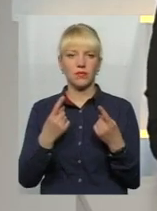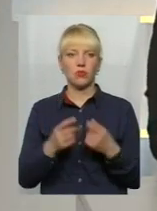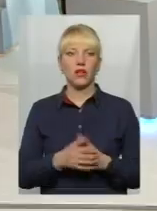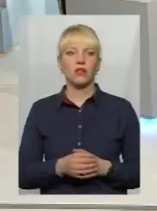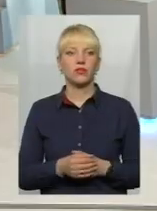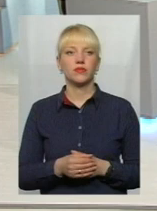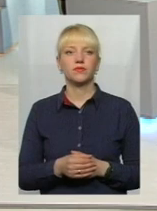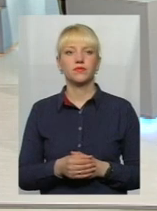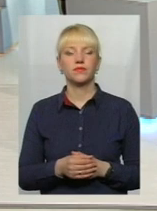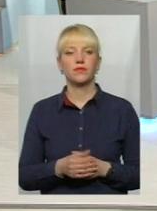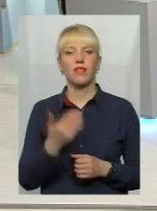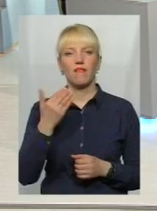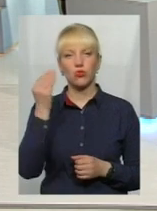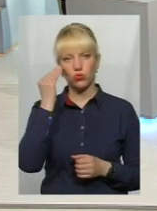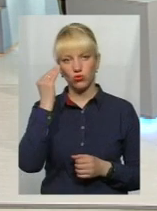думку.